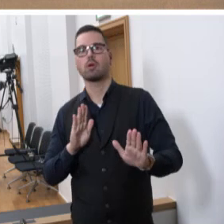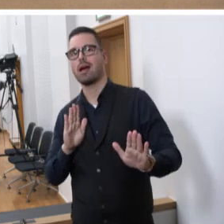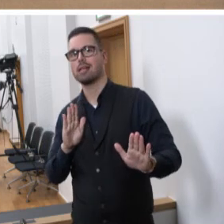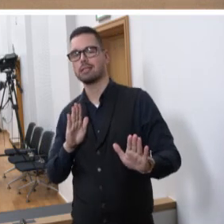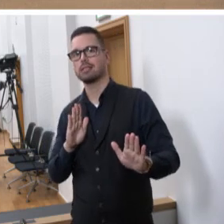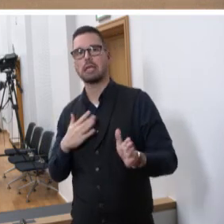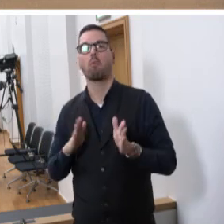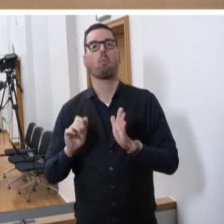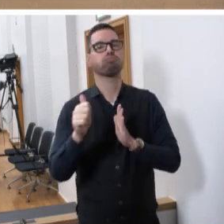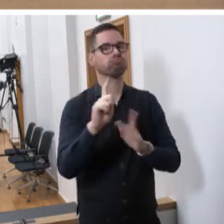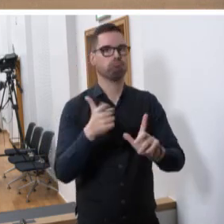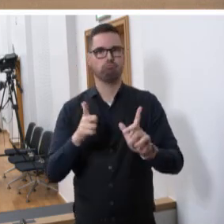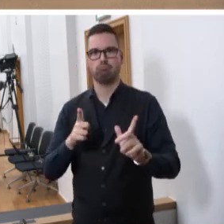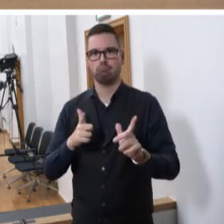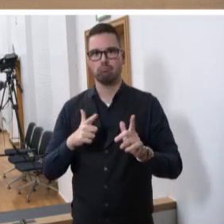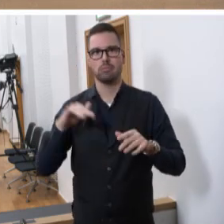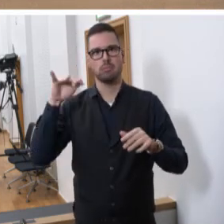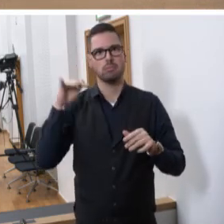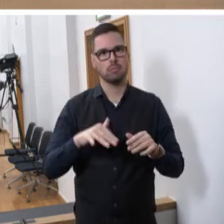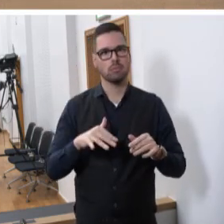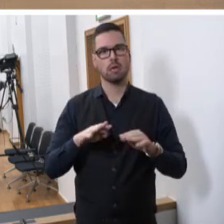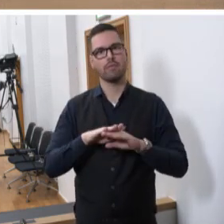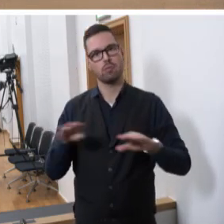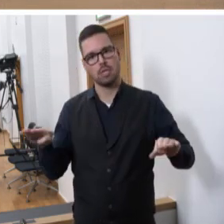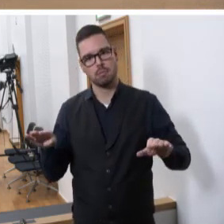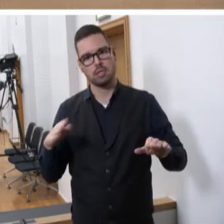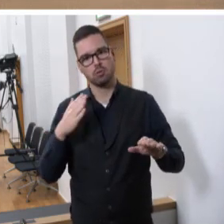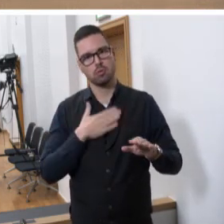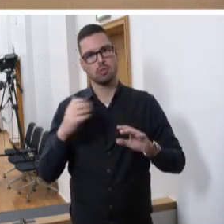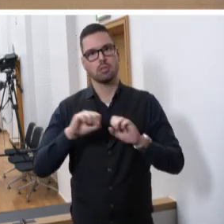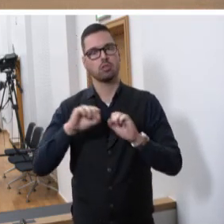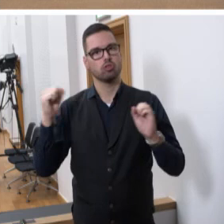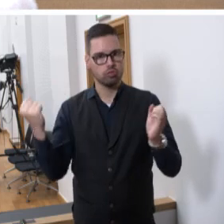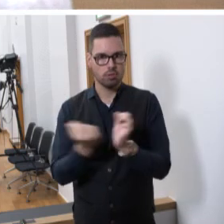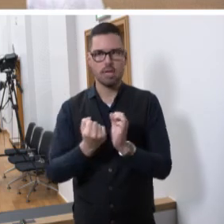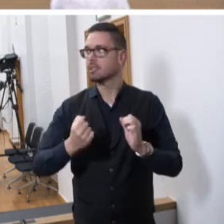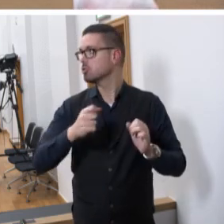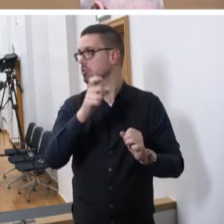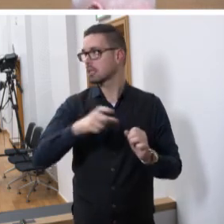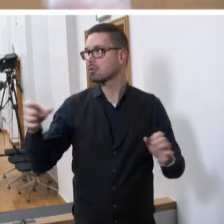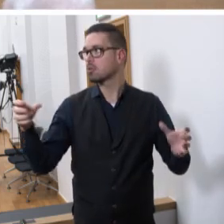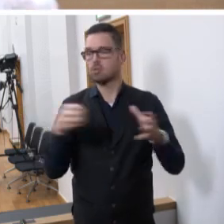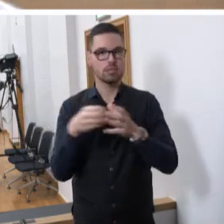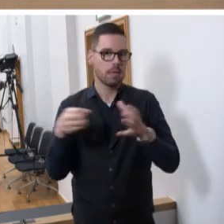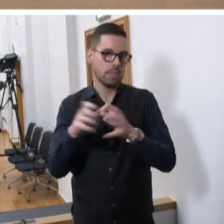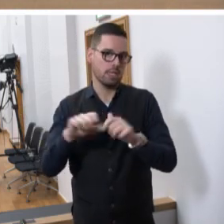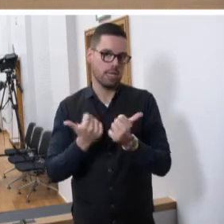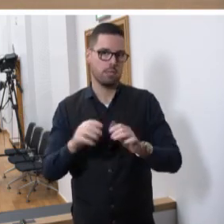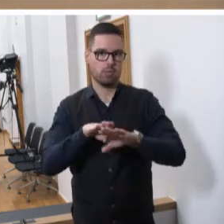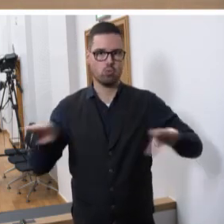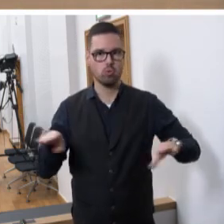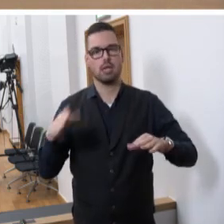drängt sich selten in den Vordergrund, ist allerdings das Fundament unseres staatlichen und auch gesellschaftlichen Zusammenlebens. Sie ist die Grundlage